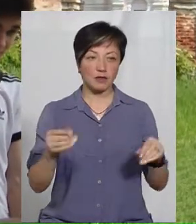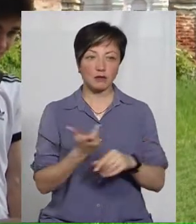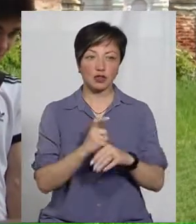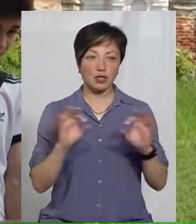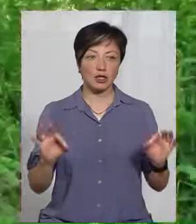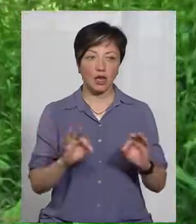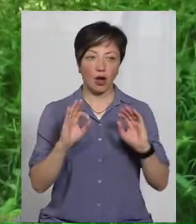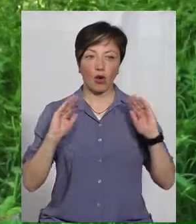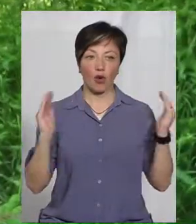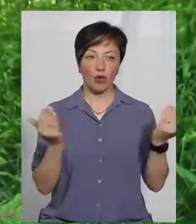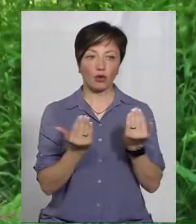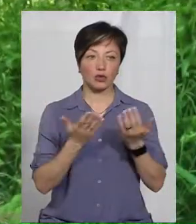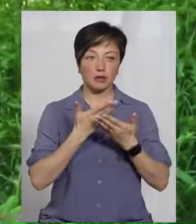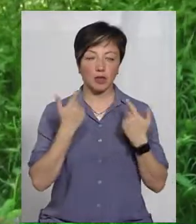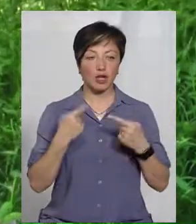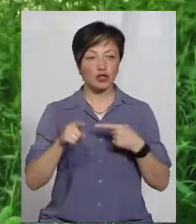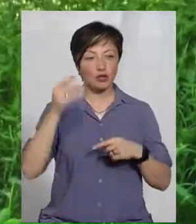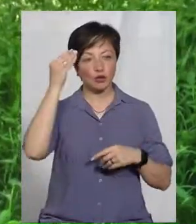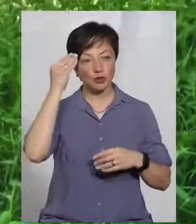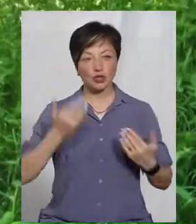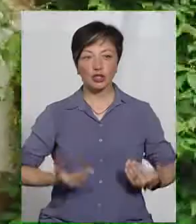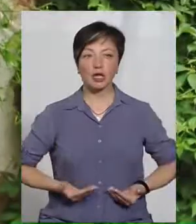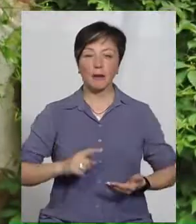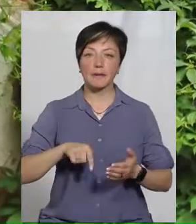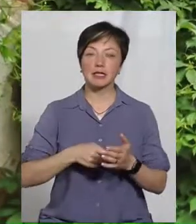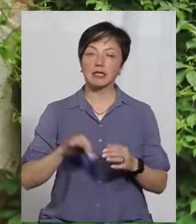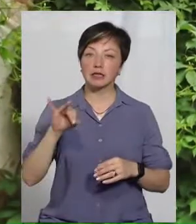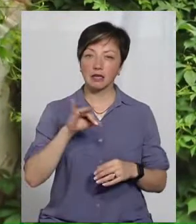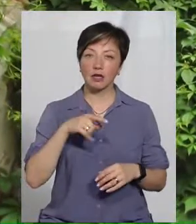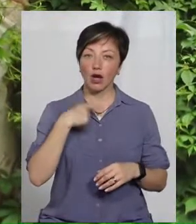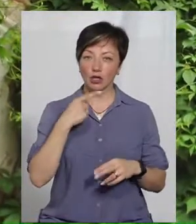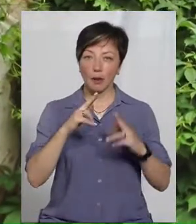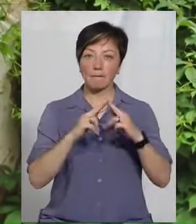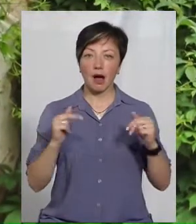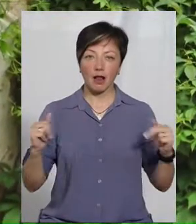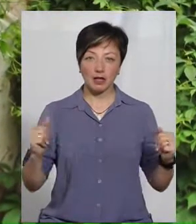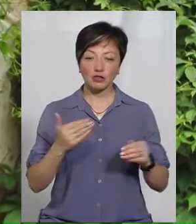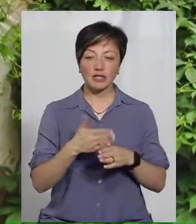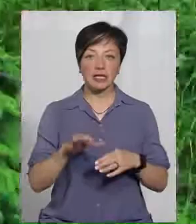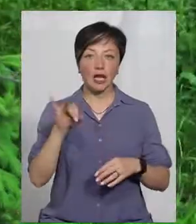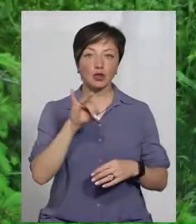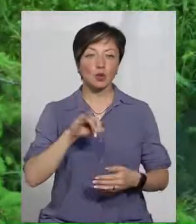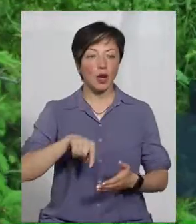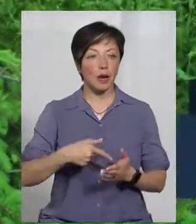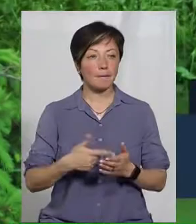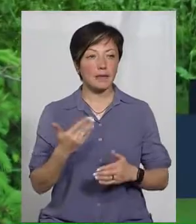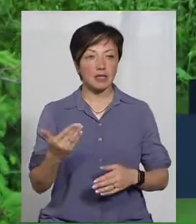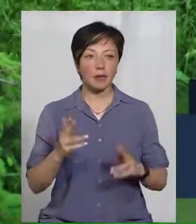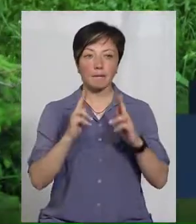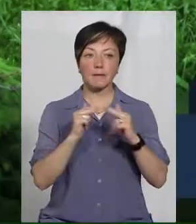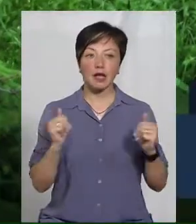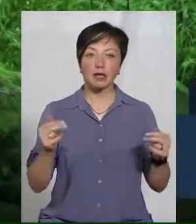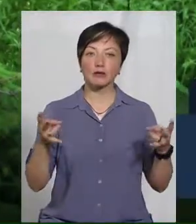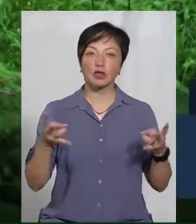ніяких огорожень. Іншої думки жителька Ізяслова Людмила Хилюк. Жінка каже, палац Сангушків – частина історії міста. Палац потрібно